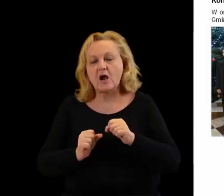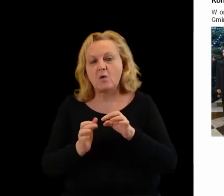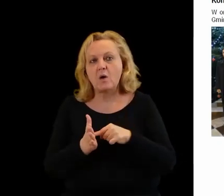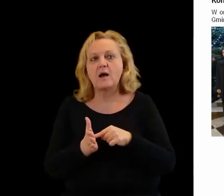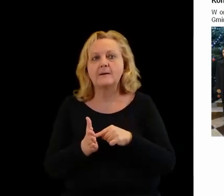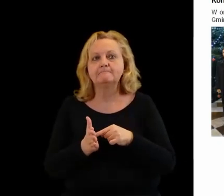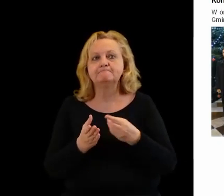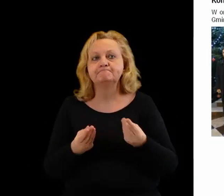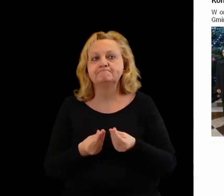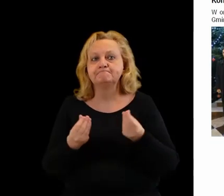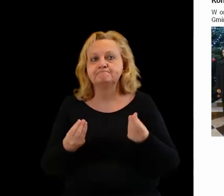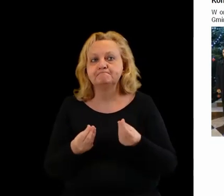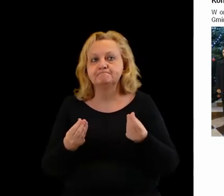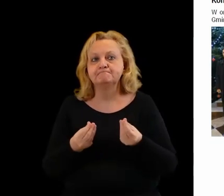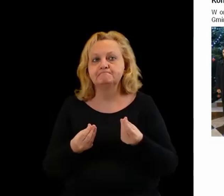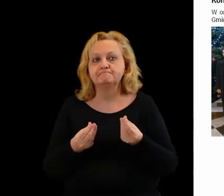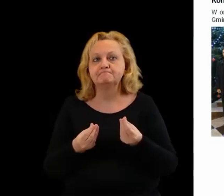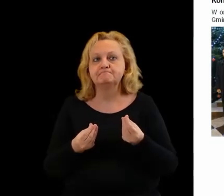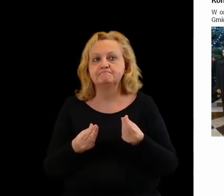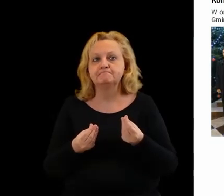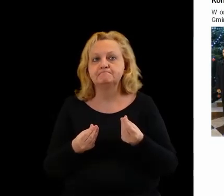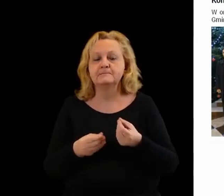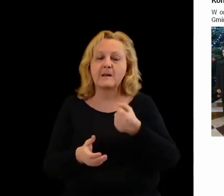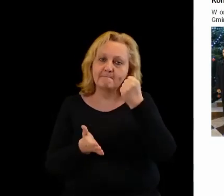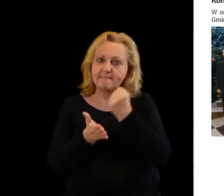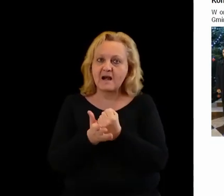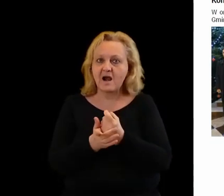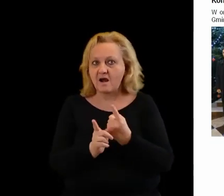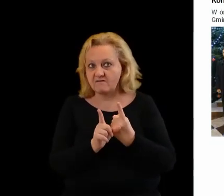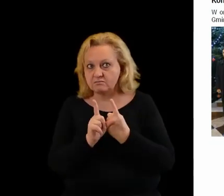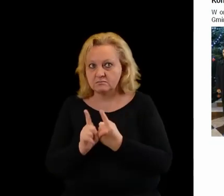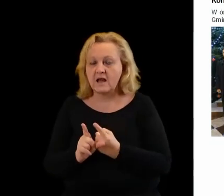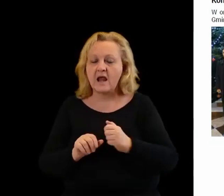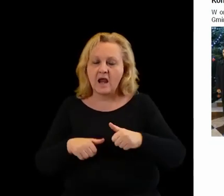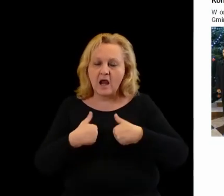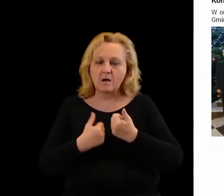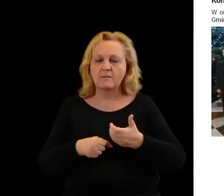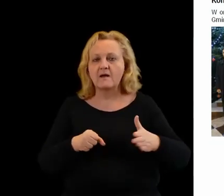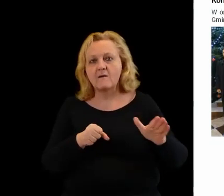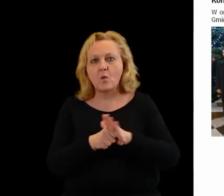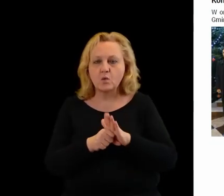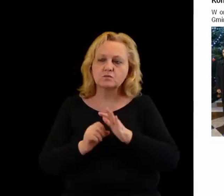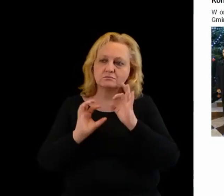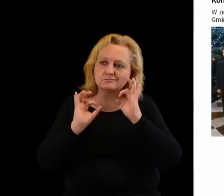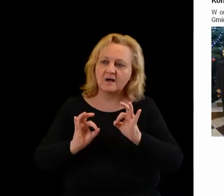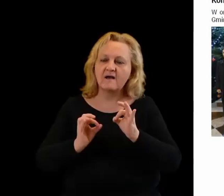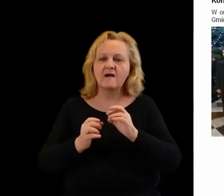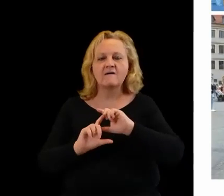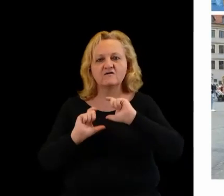zgodne z prawem, żeby dopełniać wszystkich obowiązków.